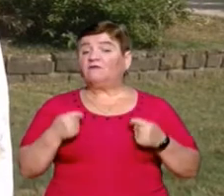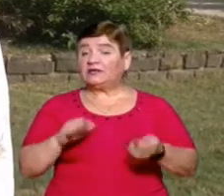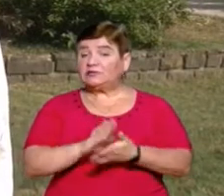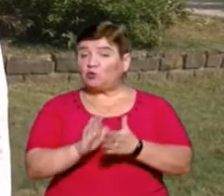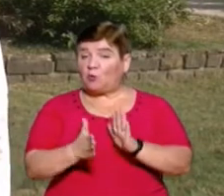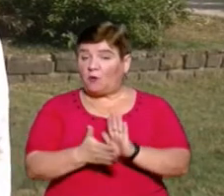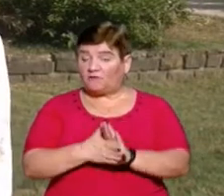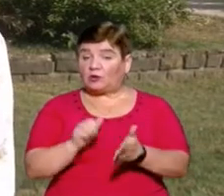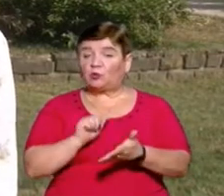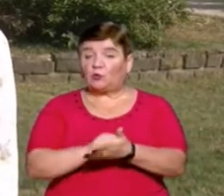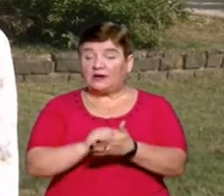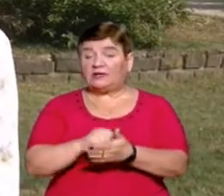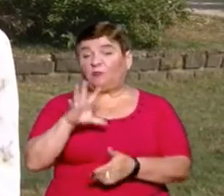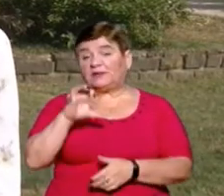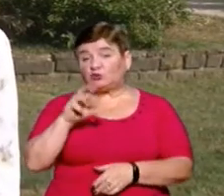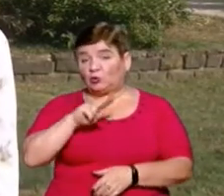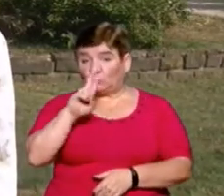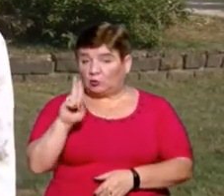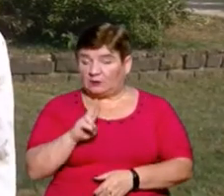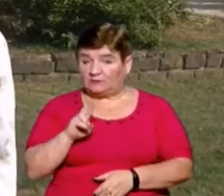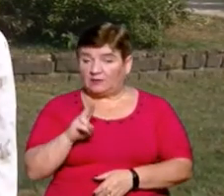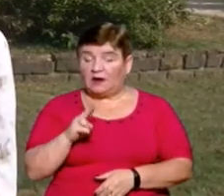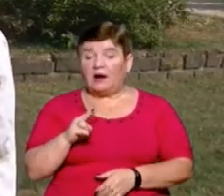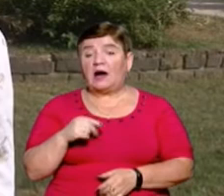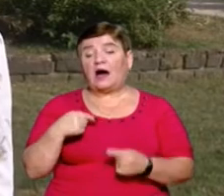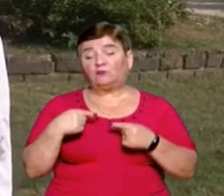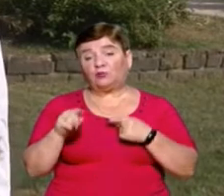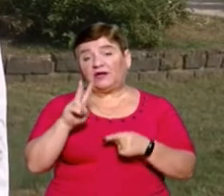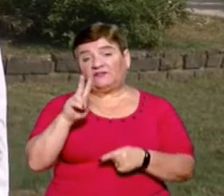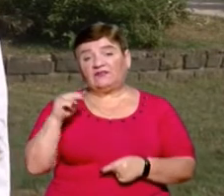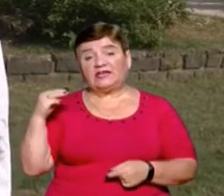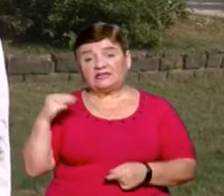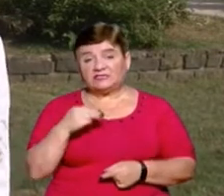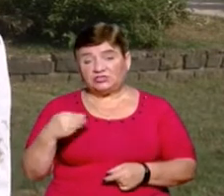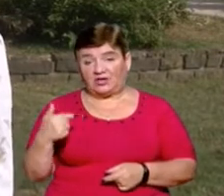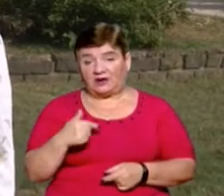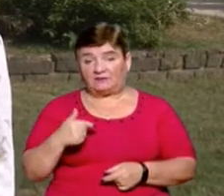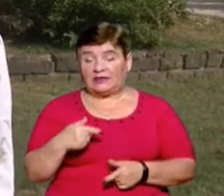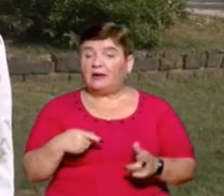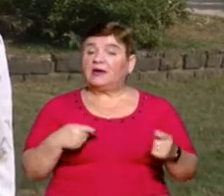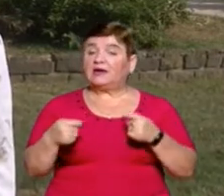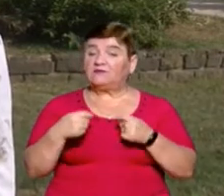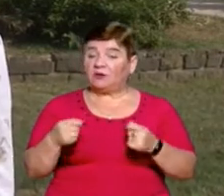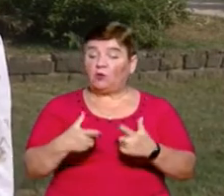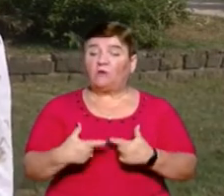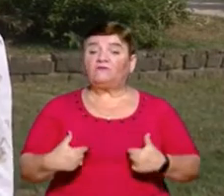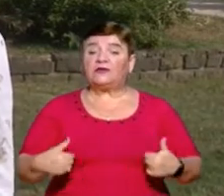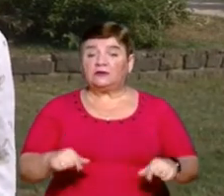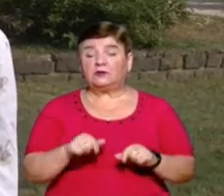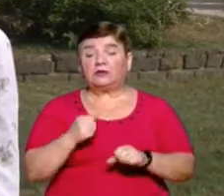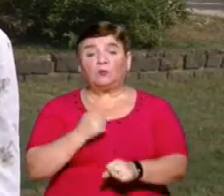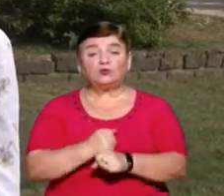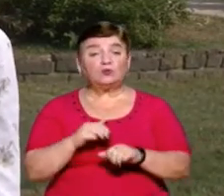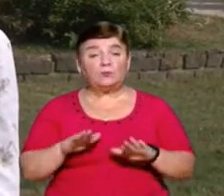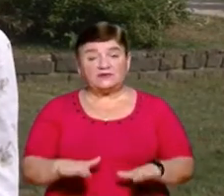документа він оцінив у 500 доларів, іншого – у 2000 гривень. Правоохоронці затримали керівника районного відділу на робочому